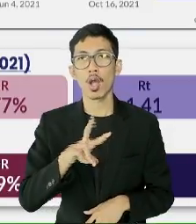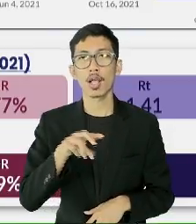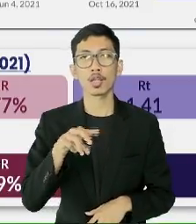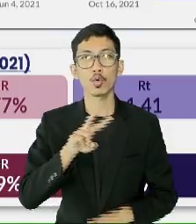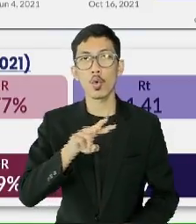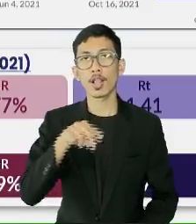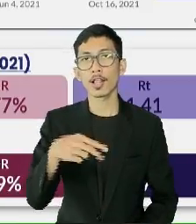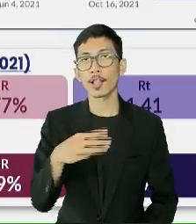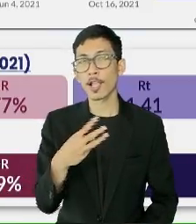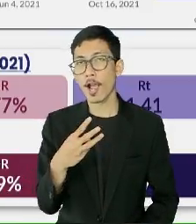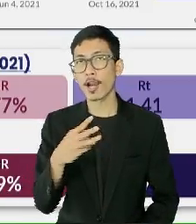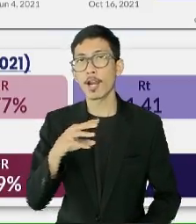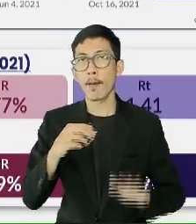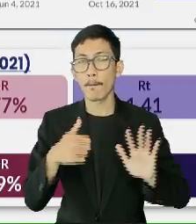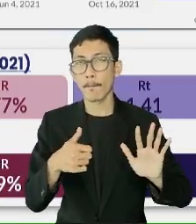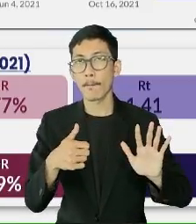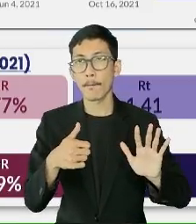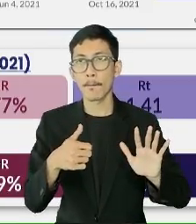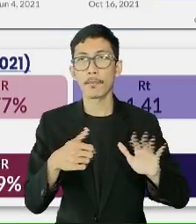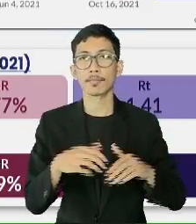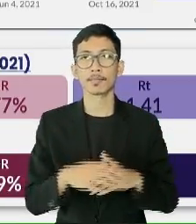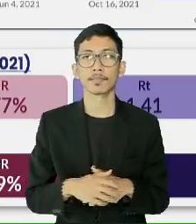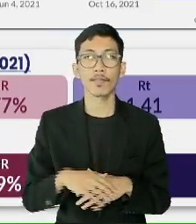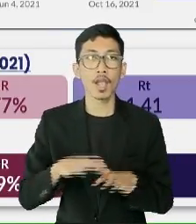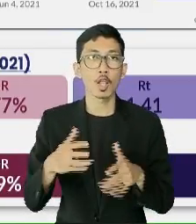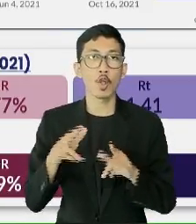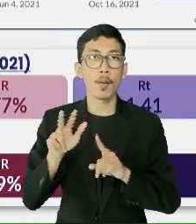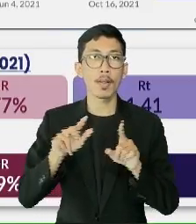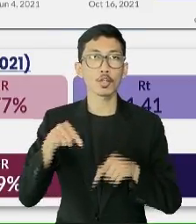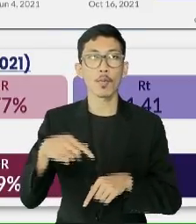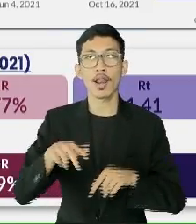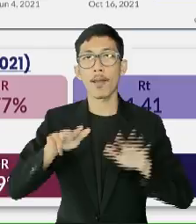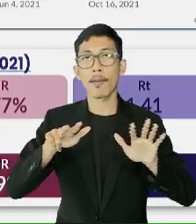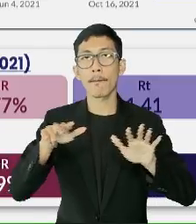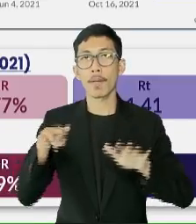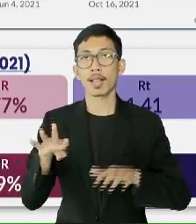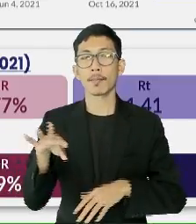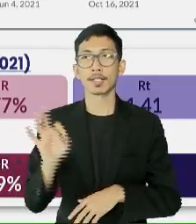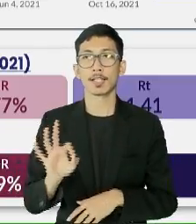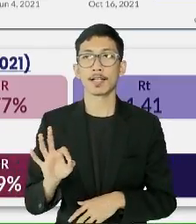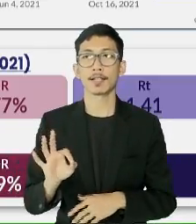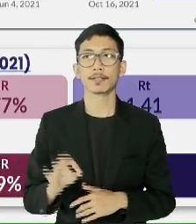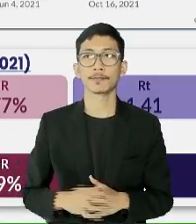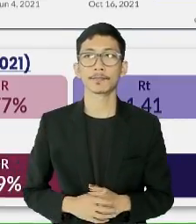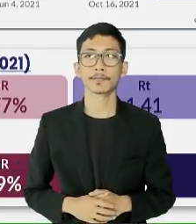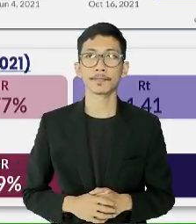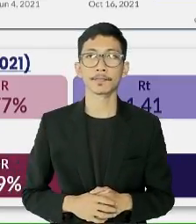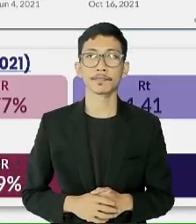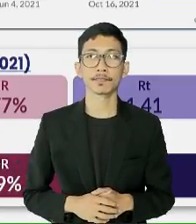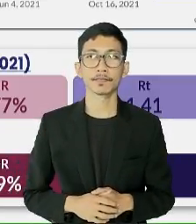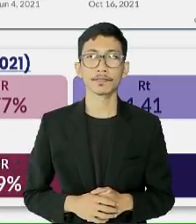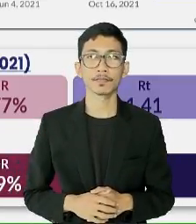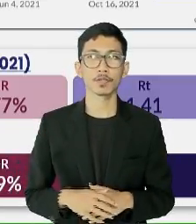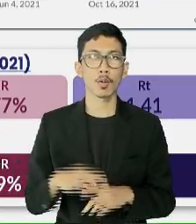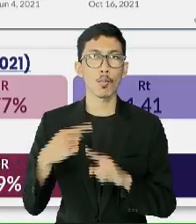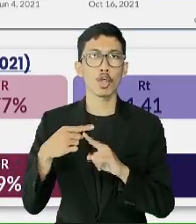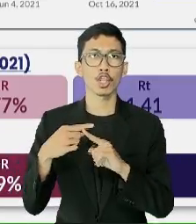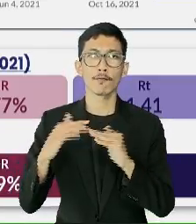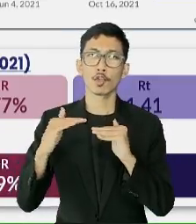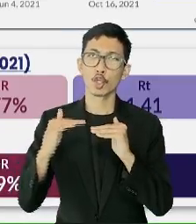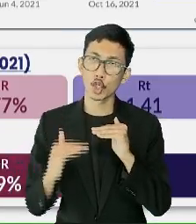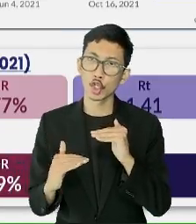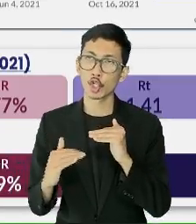,84 persen pada puncak kedua. Positivity rate juga turun drastis